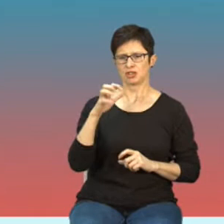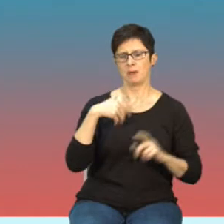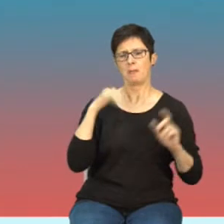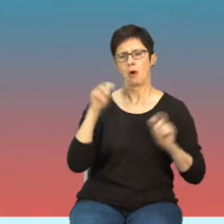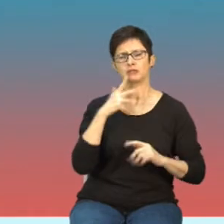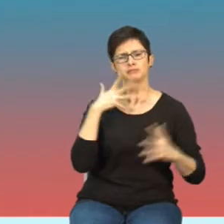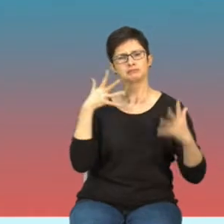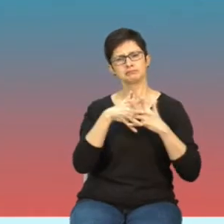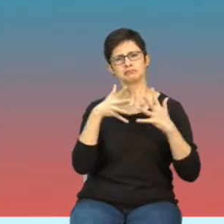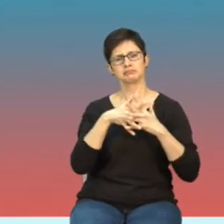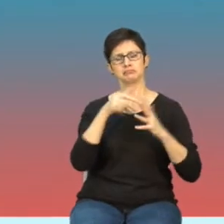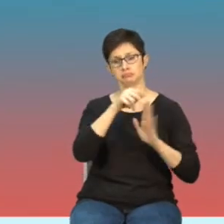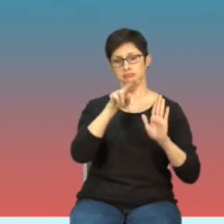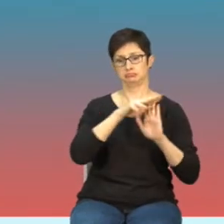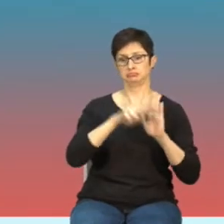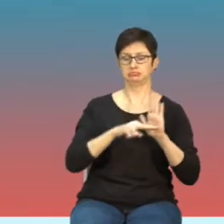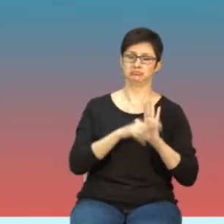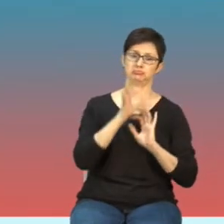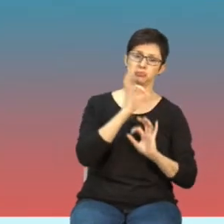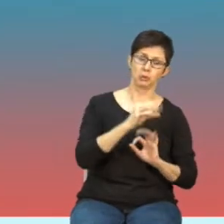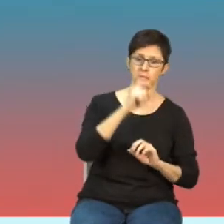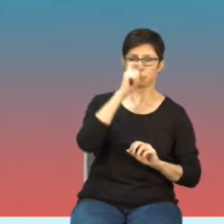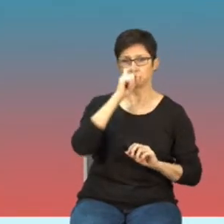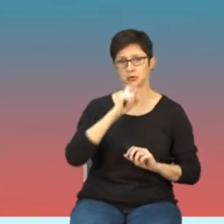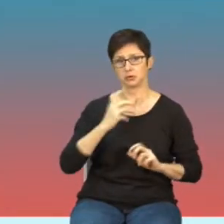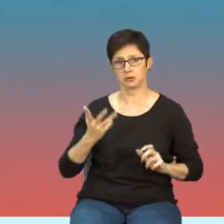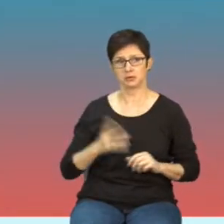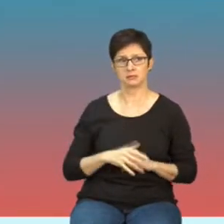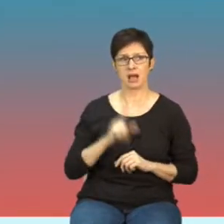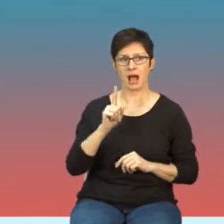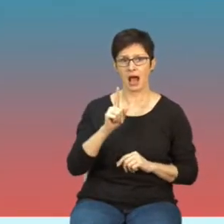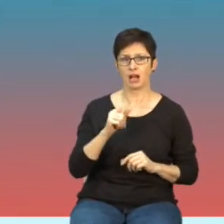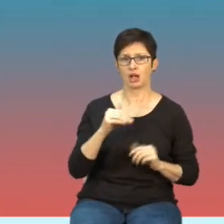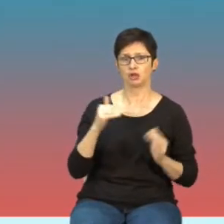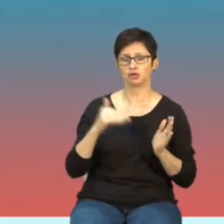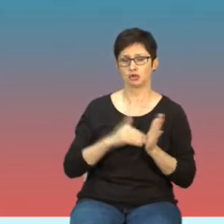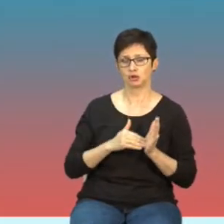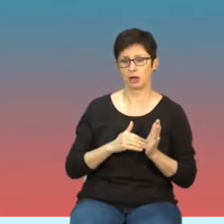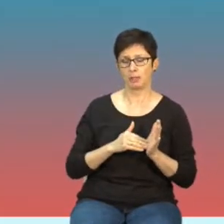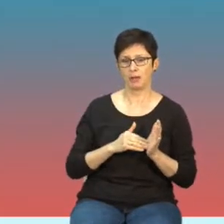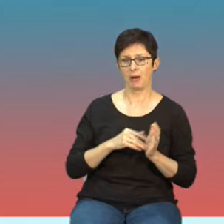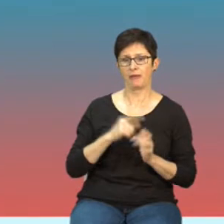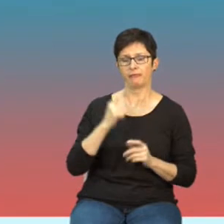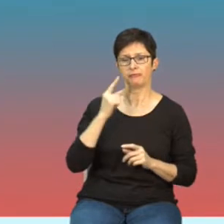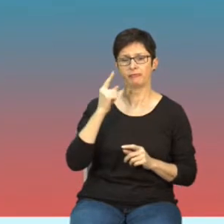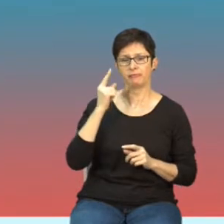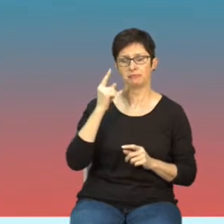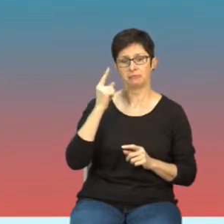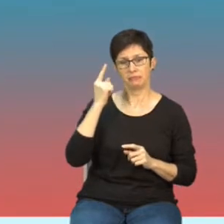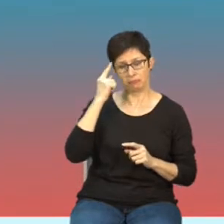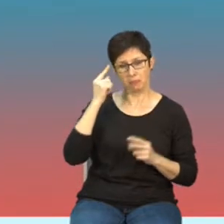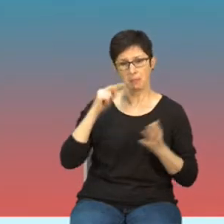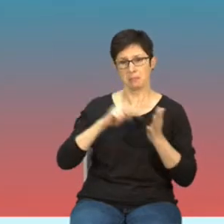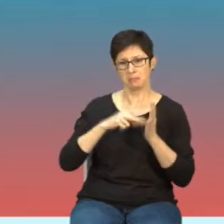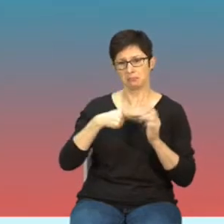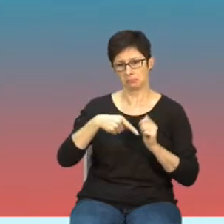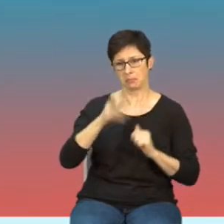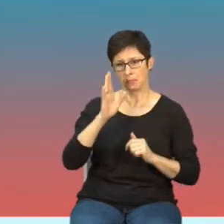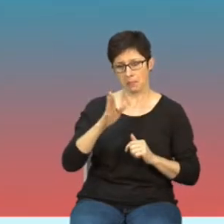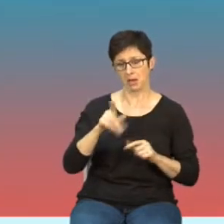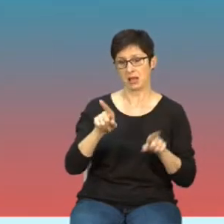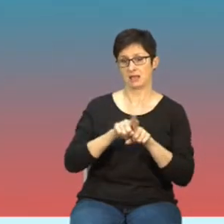Dzień dobry państwu. Dzień coraz częściej, zwłaszcza jej